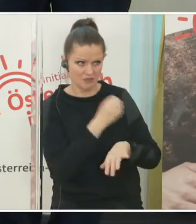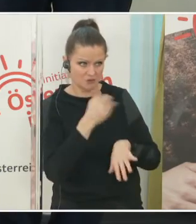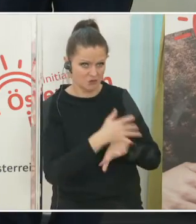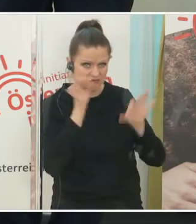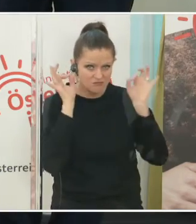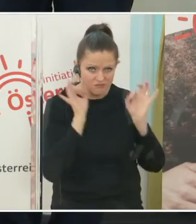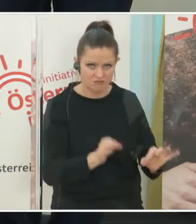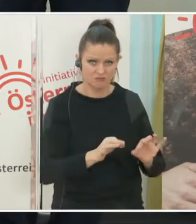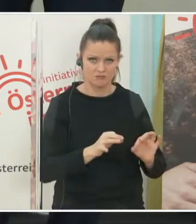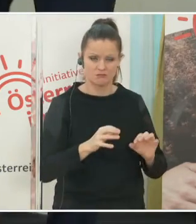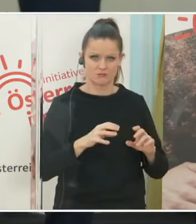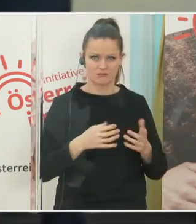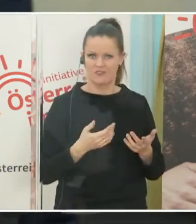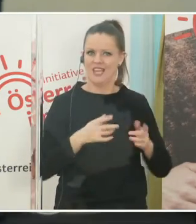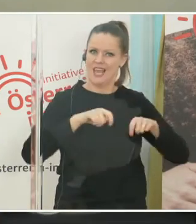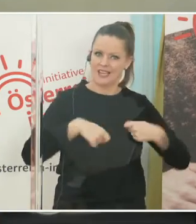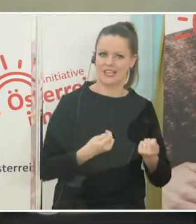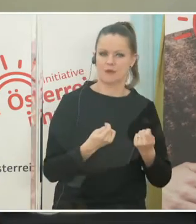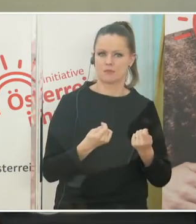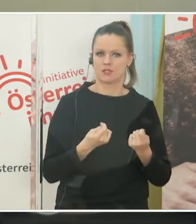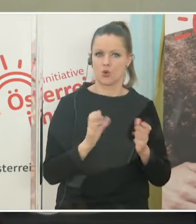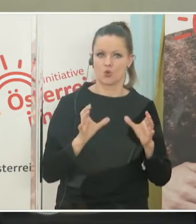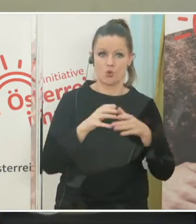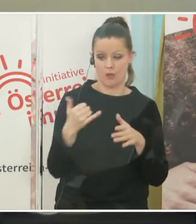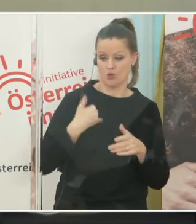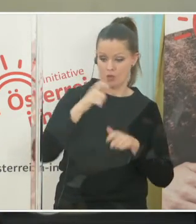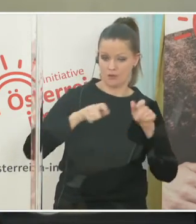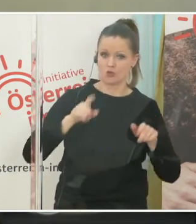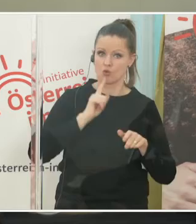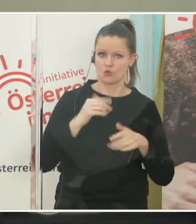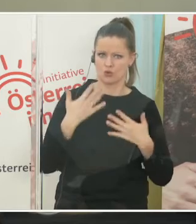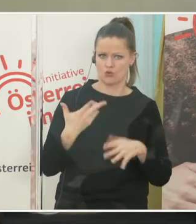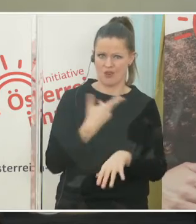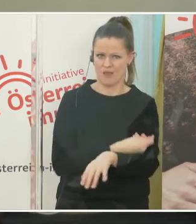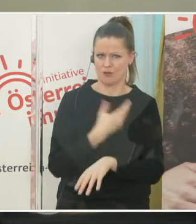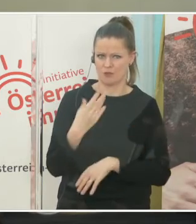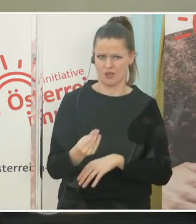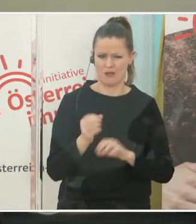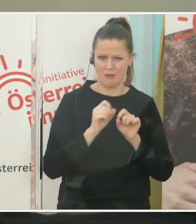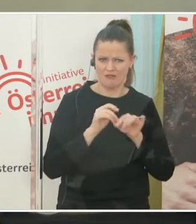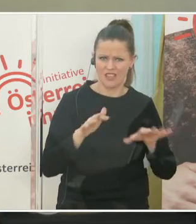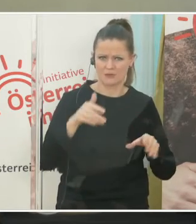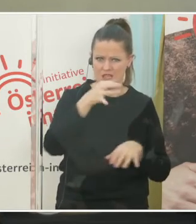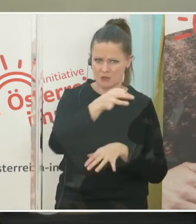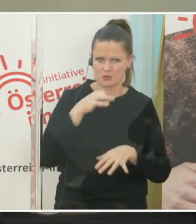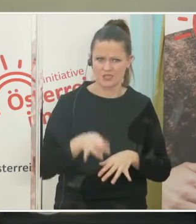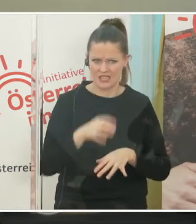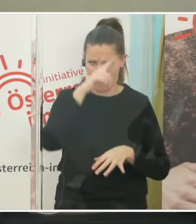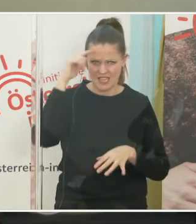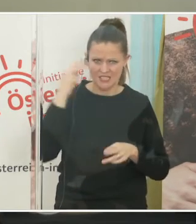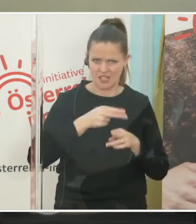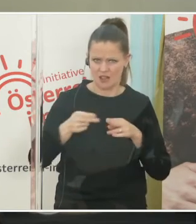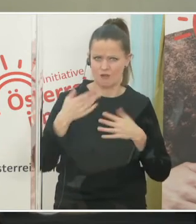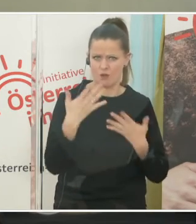es da dann bestimmte Gruppen, vielleicht Junge, die nur mit diesem Impfstoff geimpft werden sollen oder ab welcher Wirksamkeit macht es Sinn überhaupt,